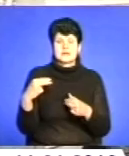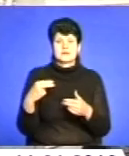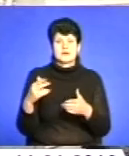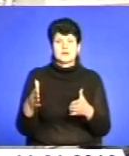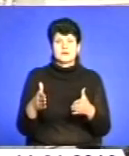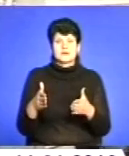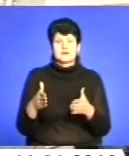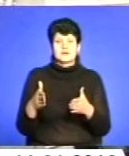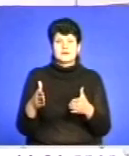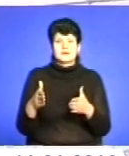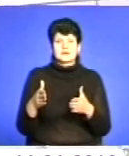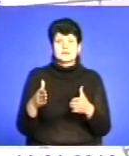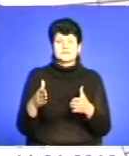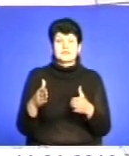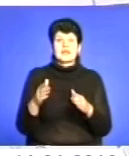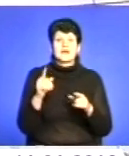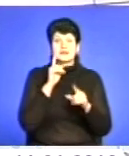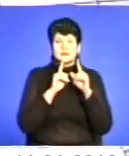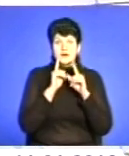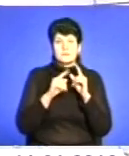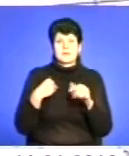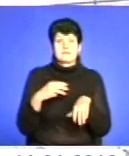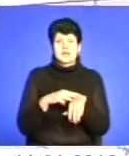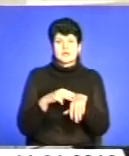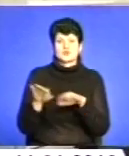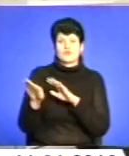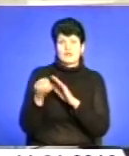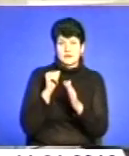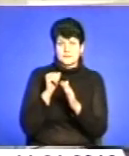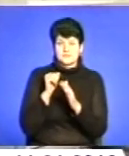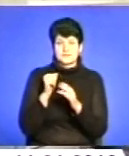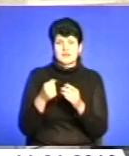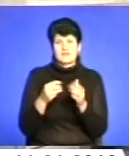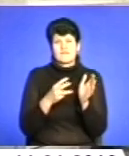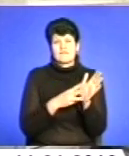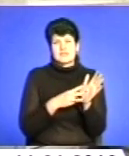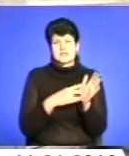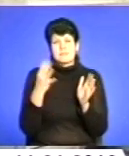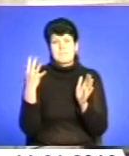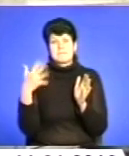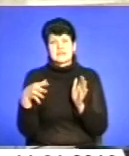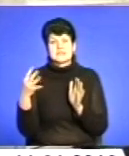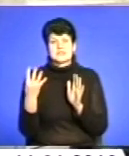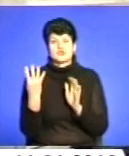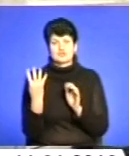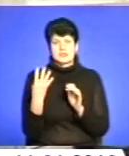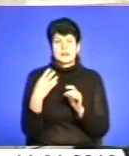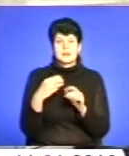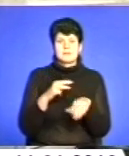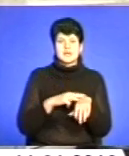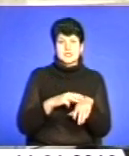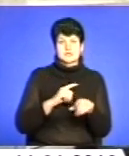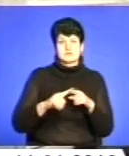регулірували. Ми міліцію визвали, десь 8.54. Міліція оперативно